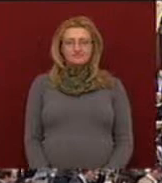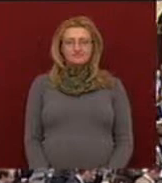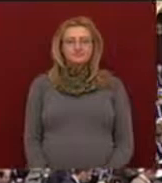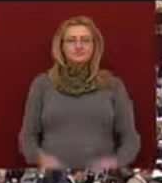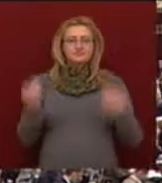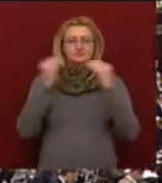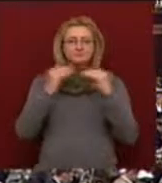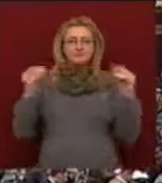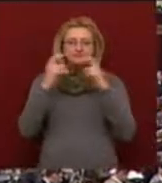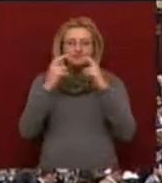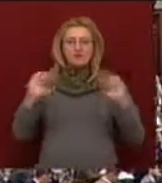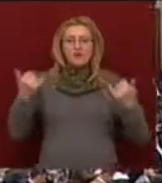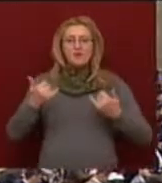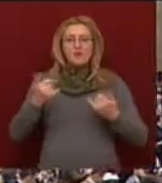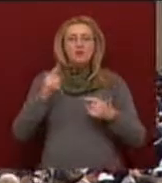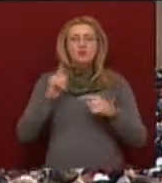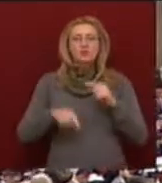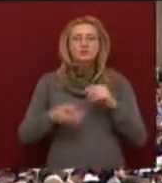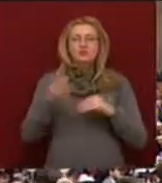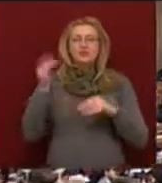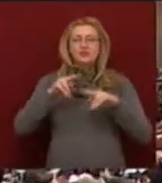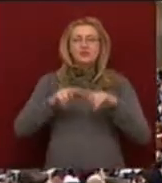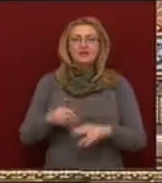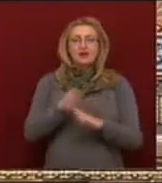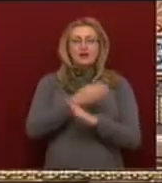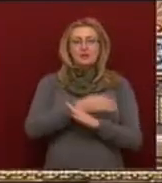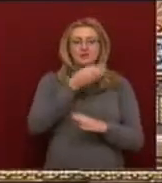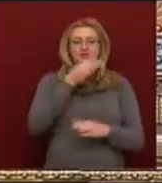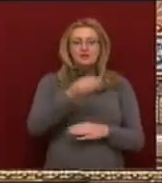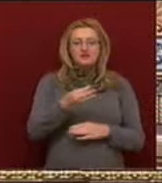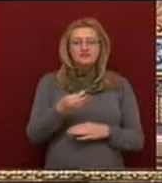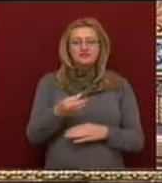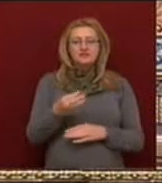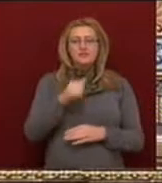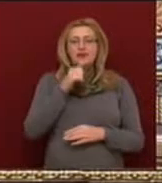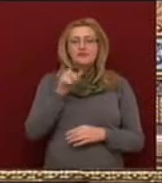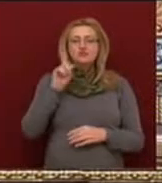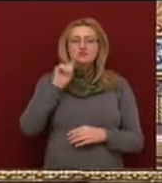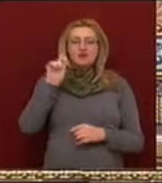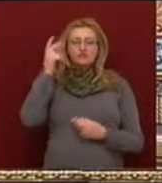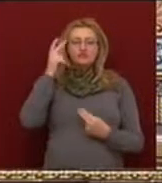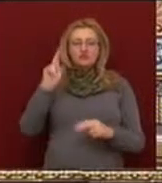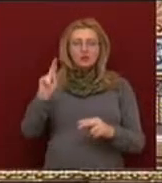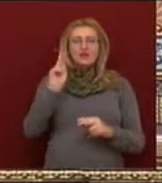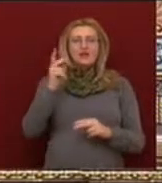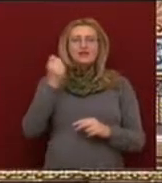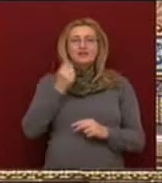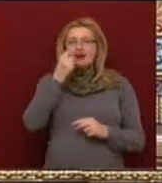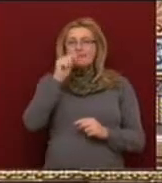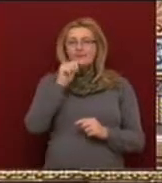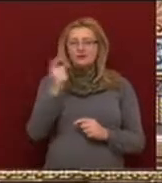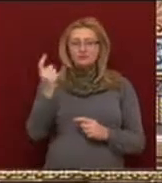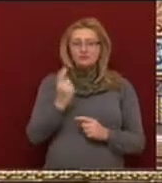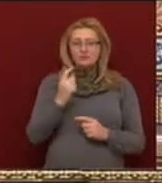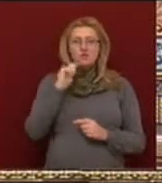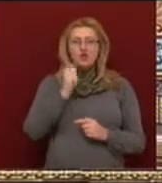Tisztelt Háza, mai utolsó nap rendelőtti felszólalás következik, amelyet Pál Fisztán képviselő úr mond el a KDNP részéről a